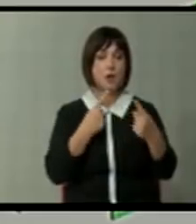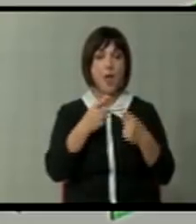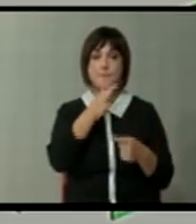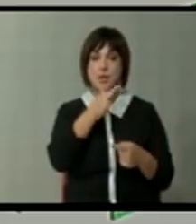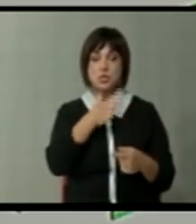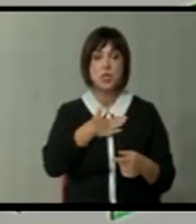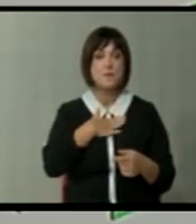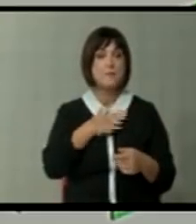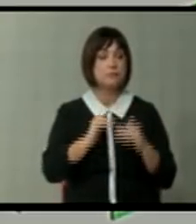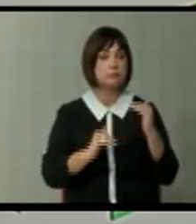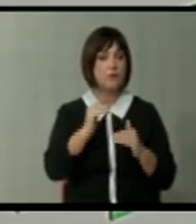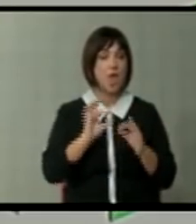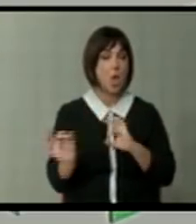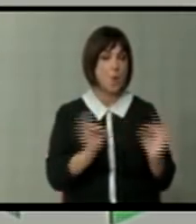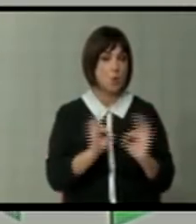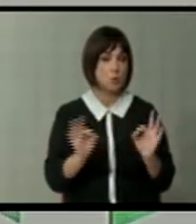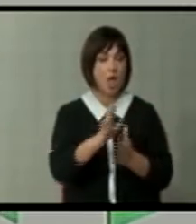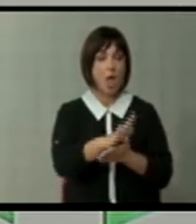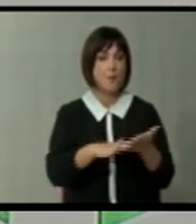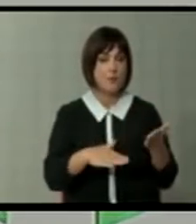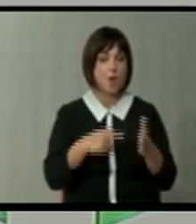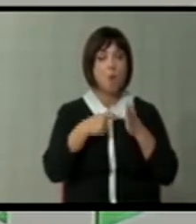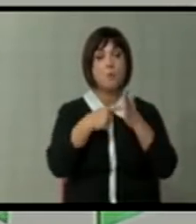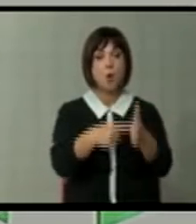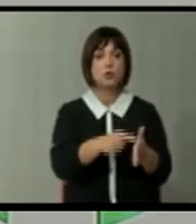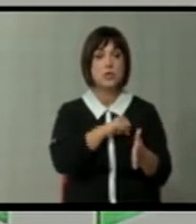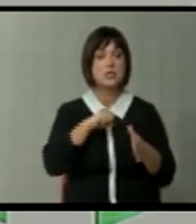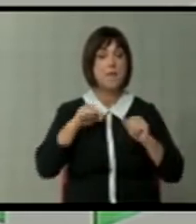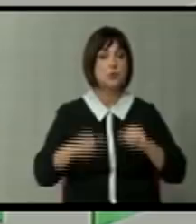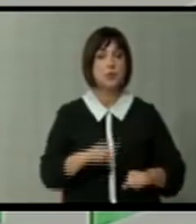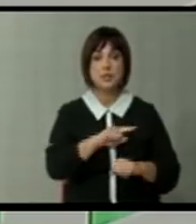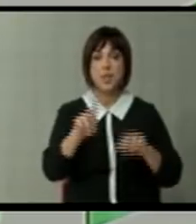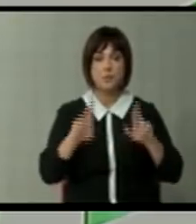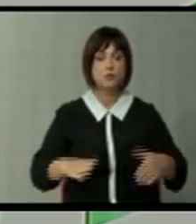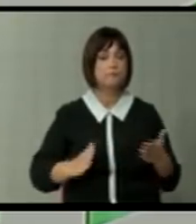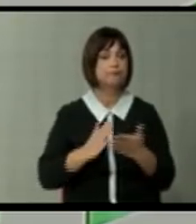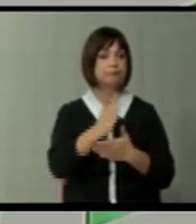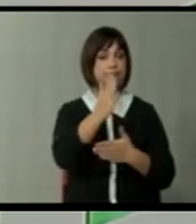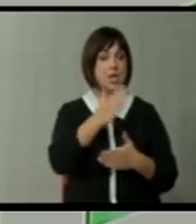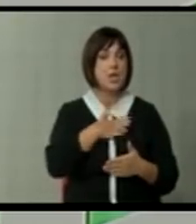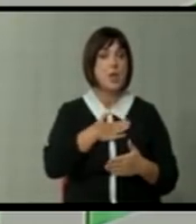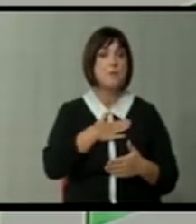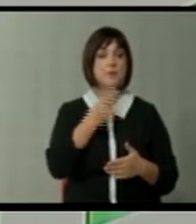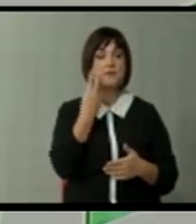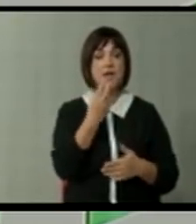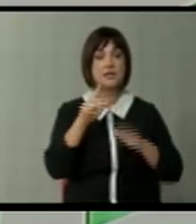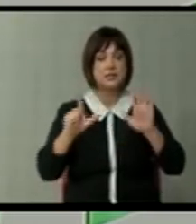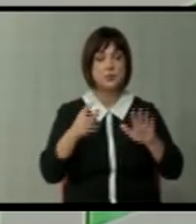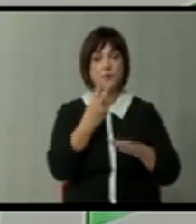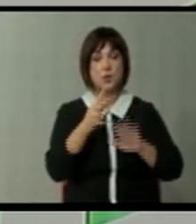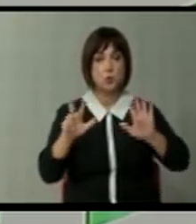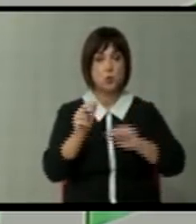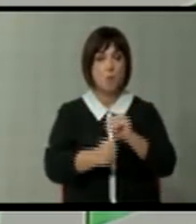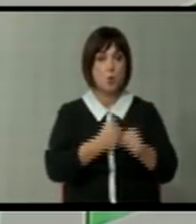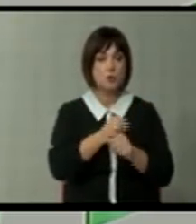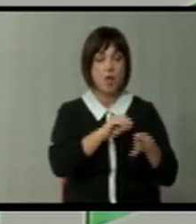Македонија има механизъм и е подготвена да почне. Покажавме дека самостојно не можеме да напредуваме. Имавме 27-8 години